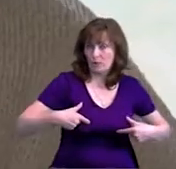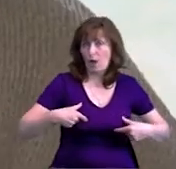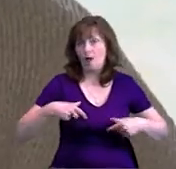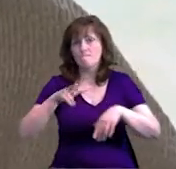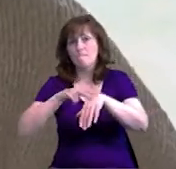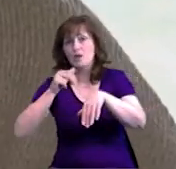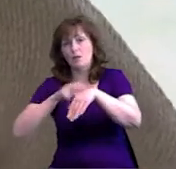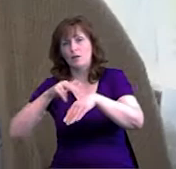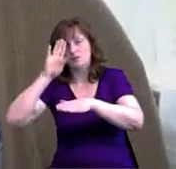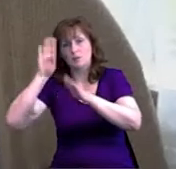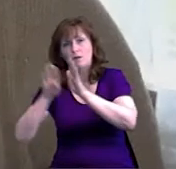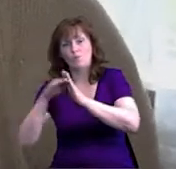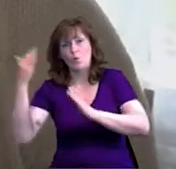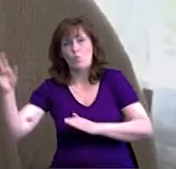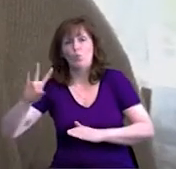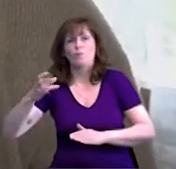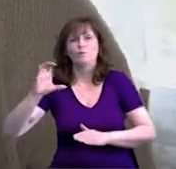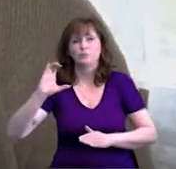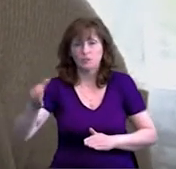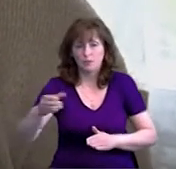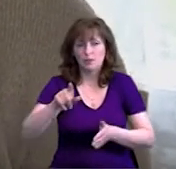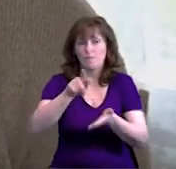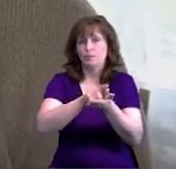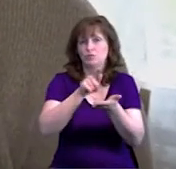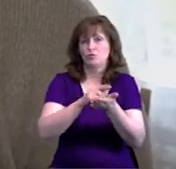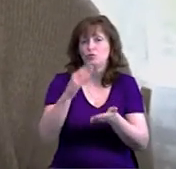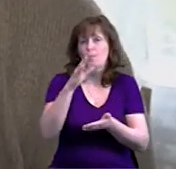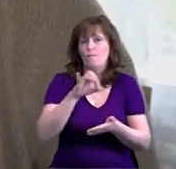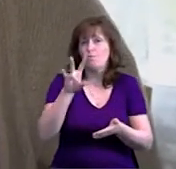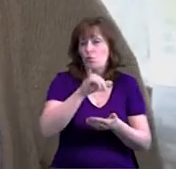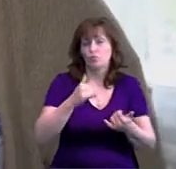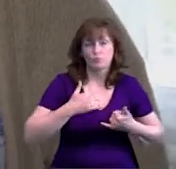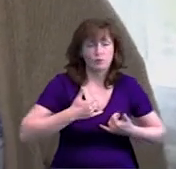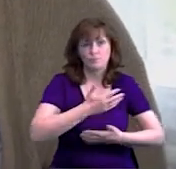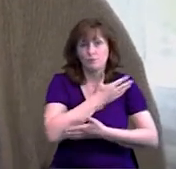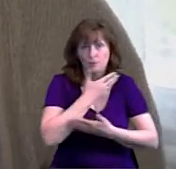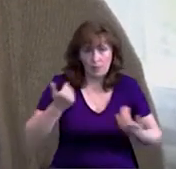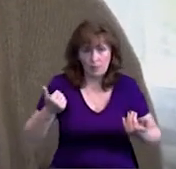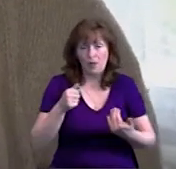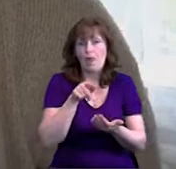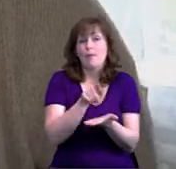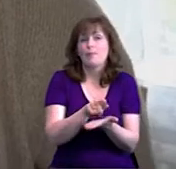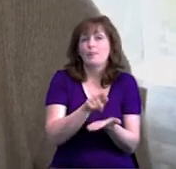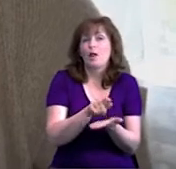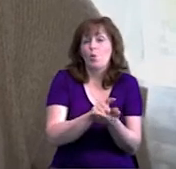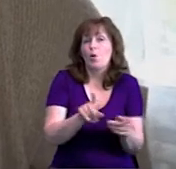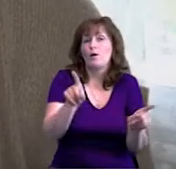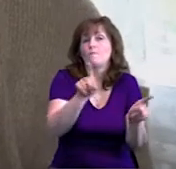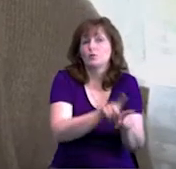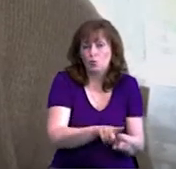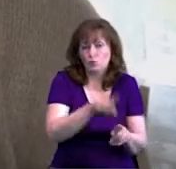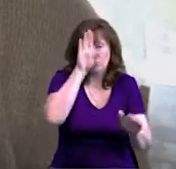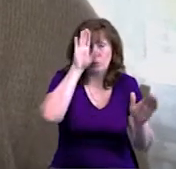-Севірська міліція, пенсіонний фонд, теж вже в нас немає такої єдиниці, налоговая наша, теж вже